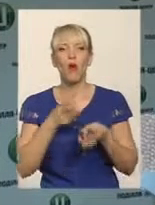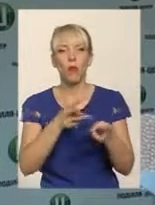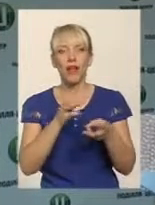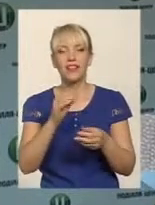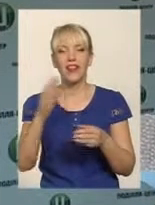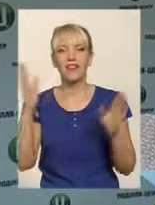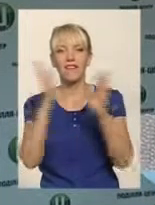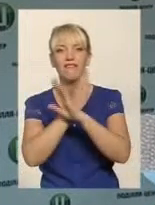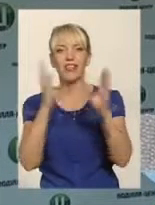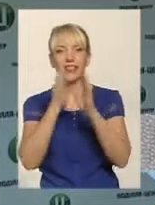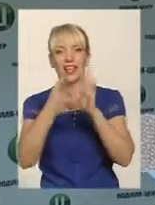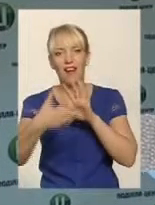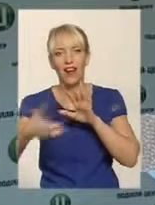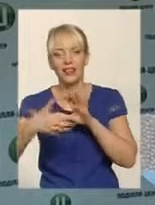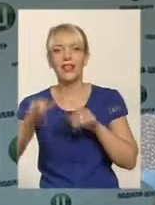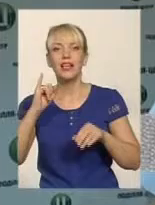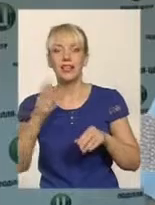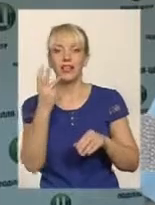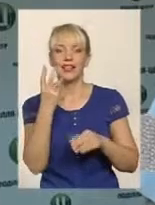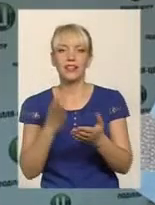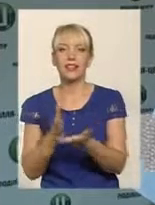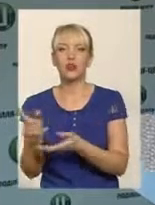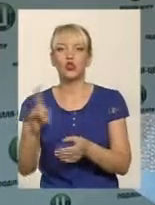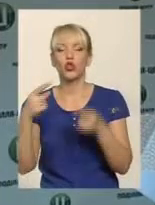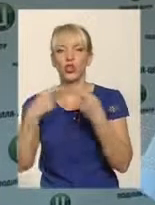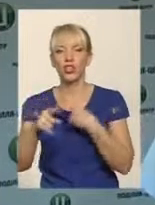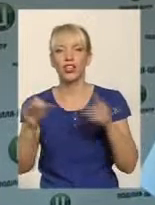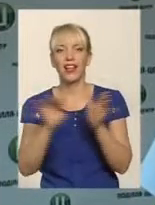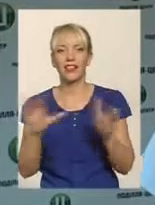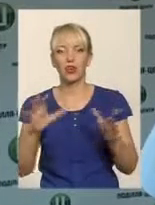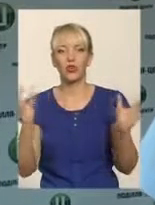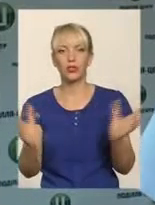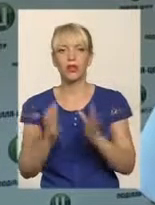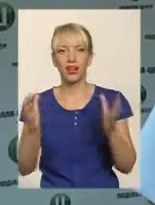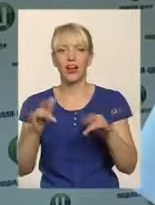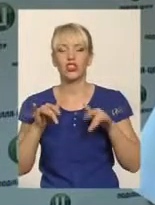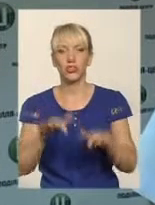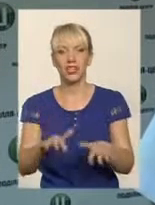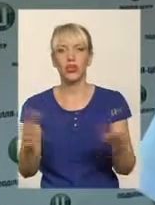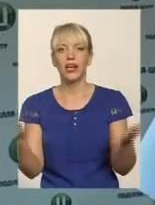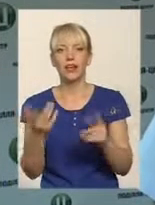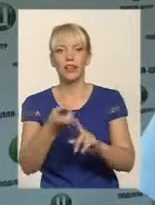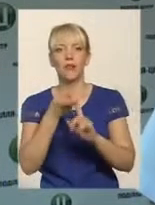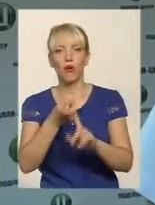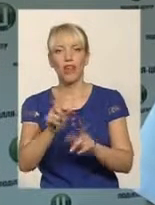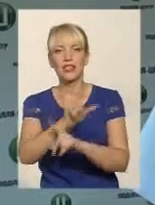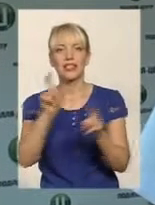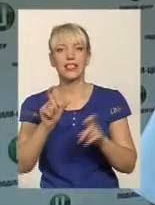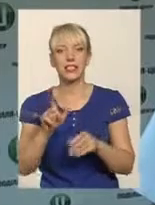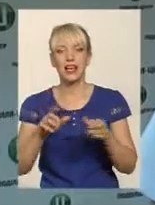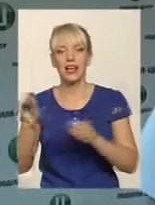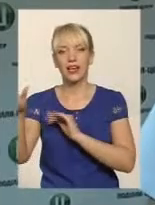будинків, другий напрямок і третій напрямок щодо інших енергозберігаючих заходів, які пов'язані із